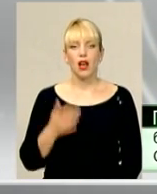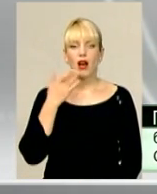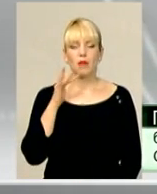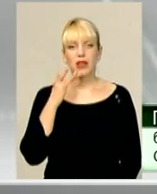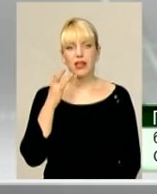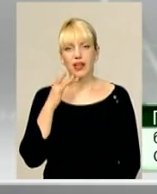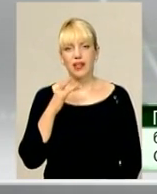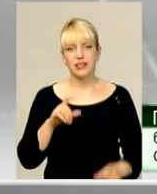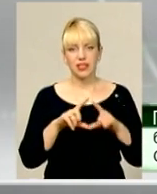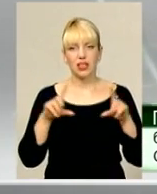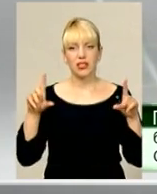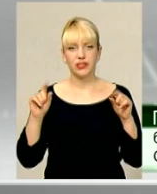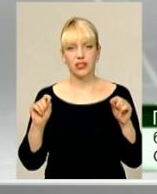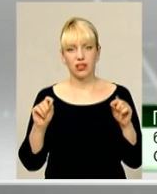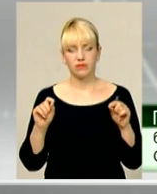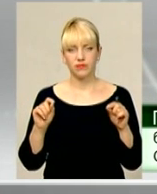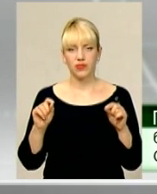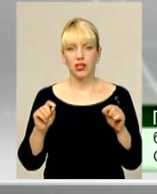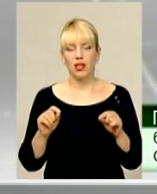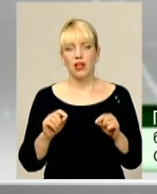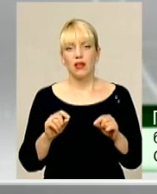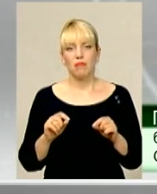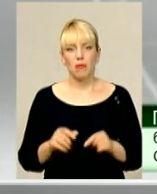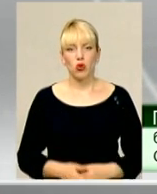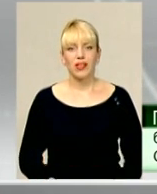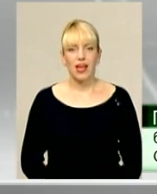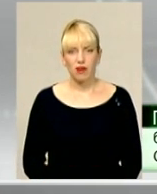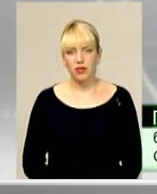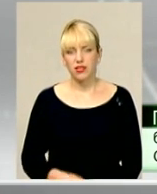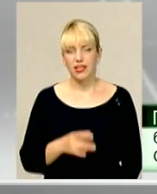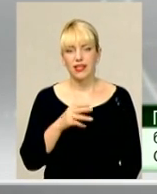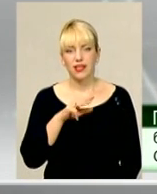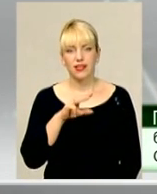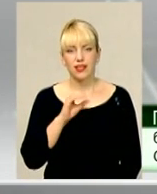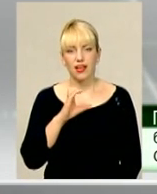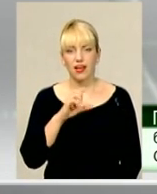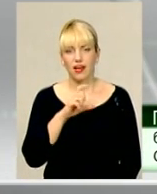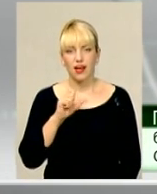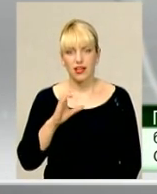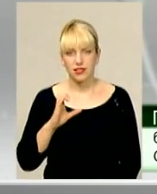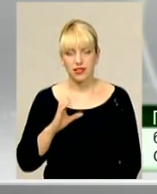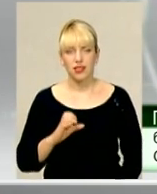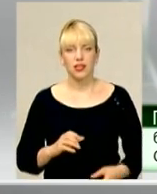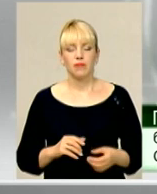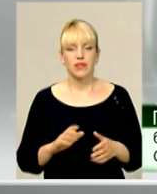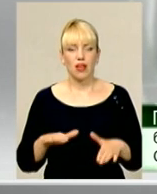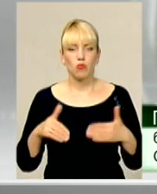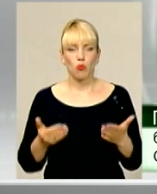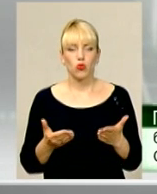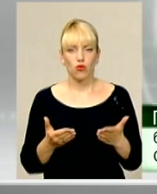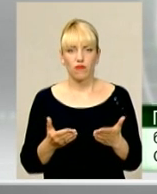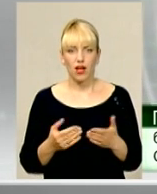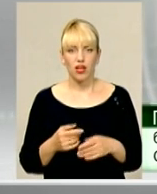Американська клініка «Мемориал Херман» в Техасі, місто Х'юстон, запропонувала